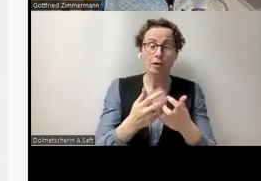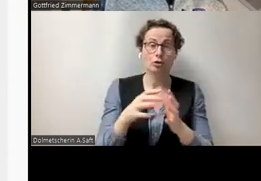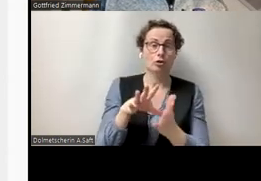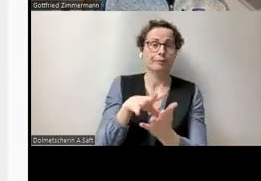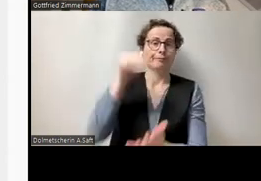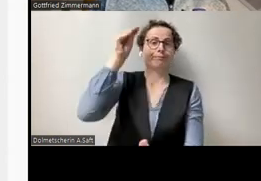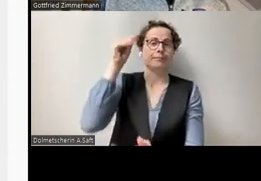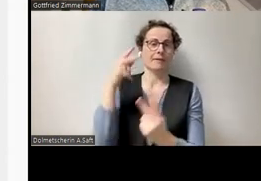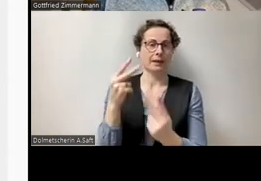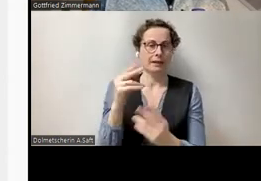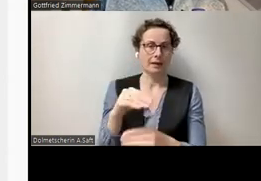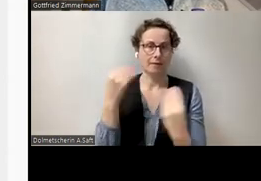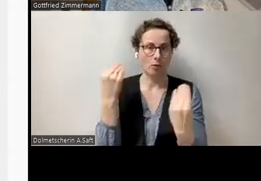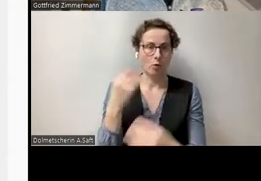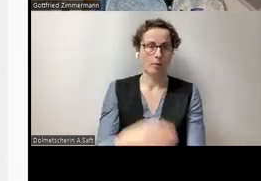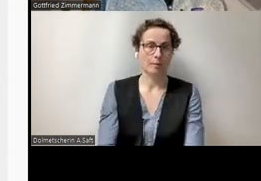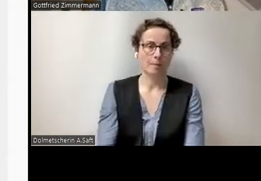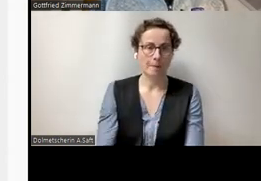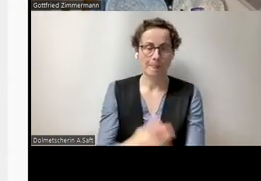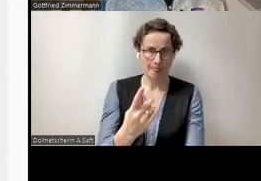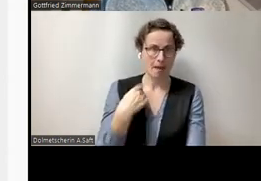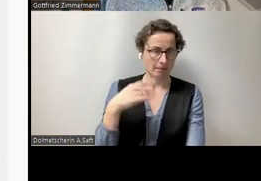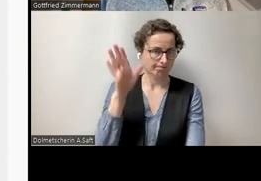Ich lasse es auch mal vorlaufen jetzt.